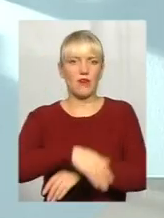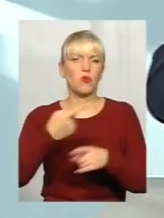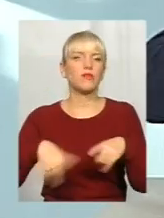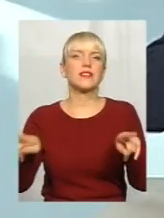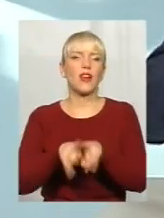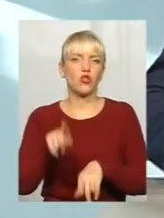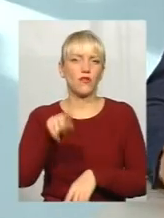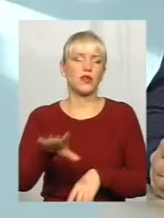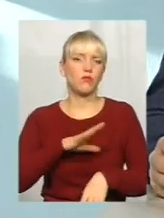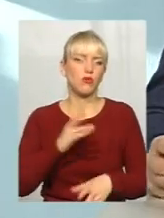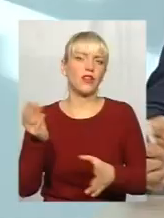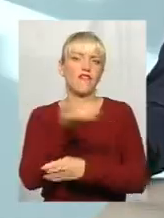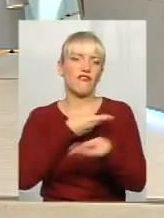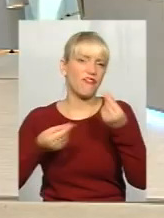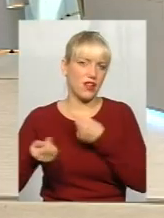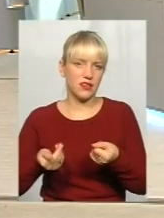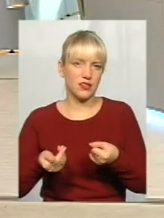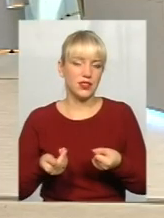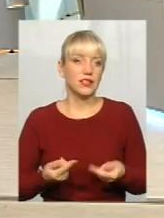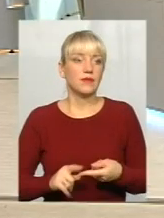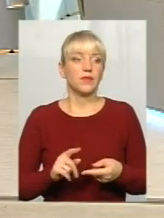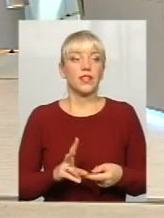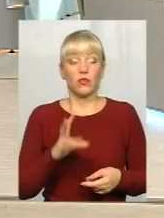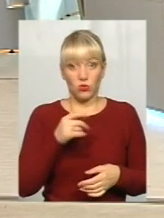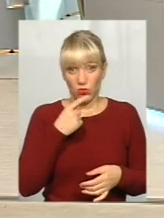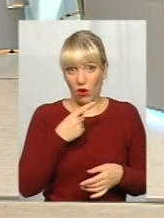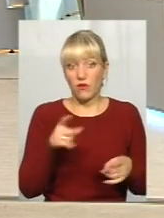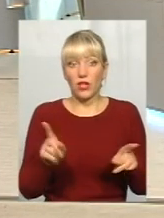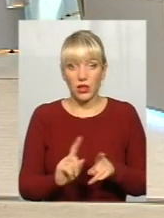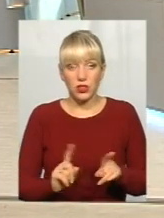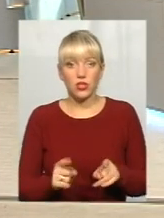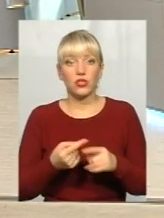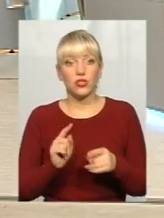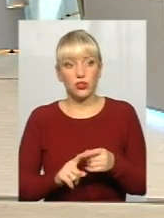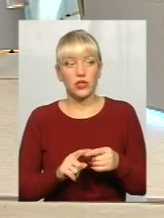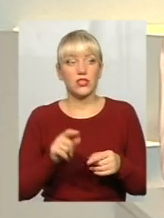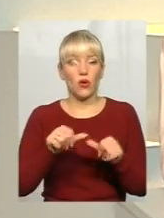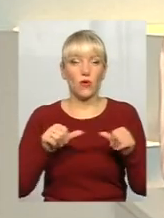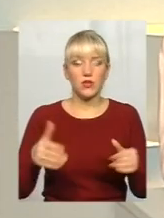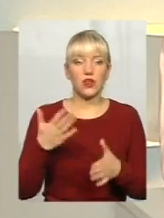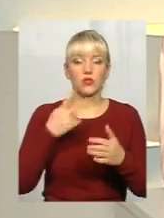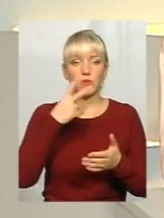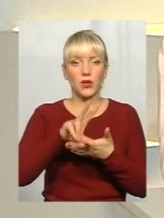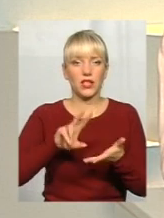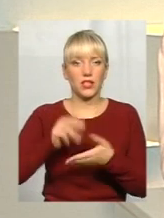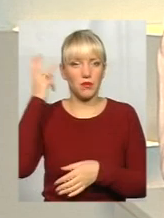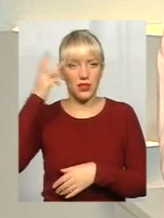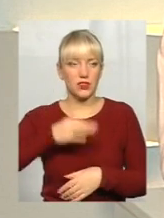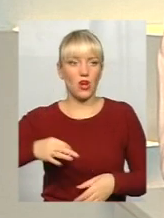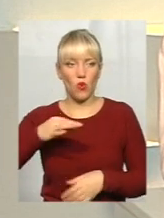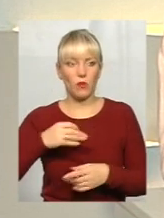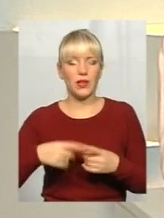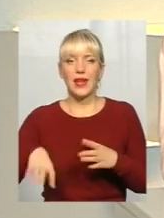Все одно призначали, як вони хотіли. Ну і прихильники зміни про це говорили, що навіть через ці комісії, якщо брати там, наприклад, навіть в Хмельницькій області не всі